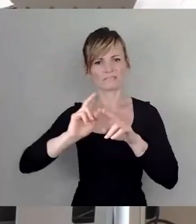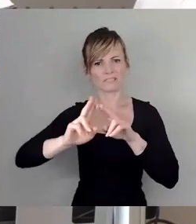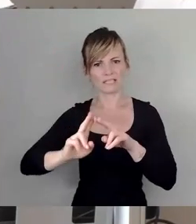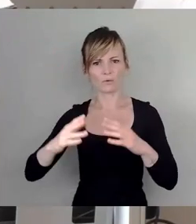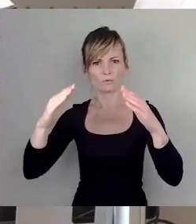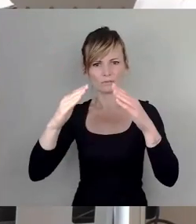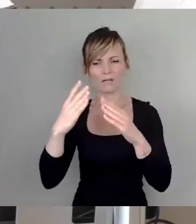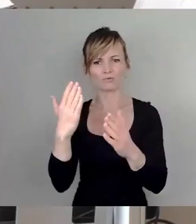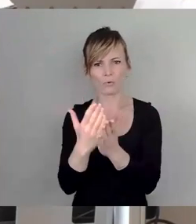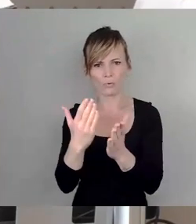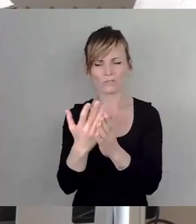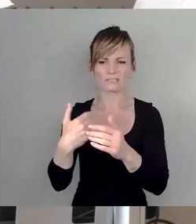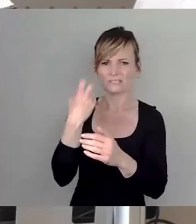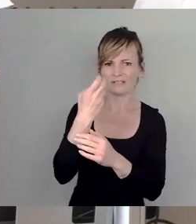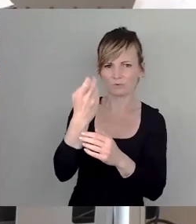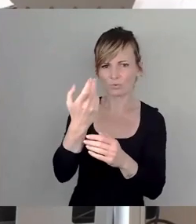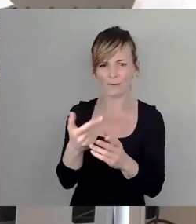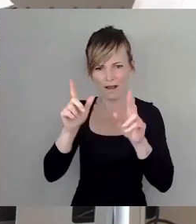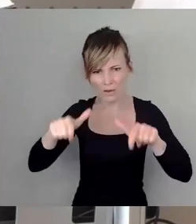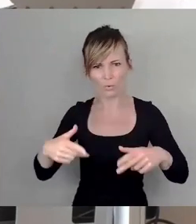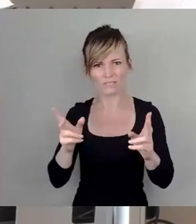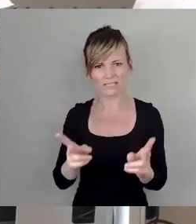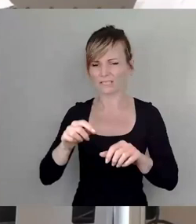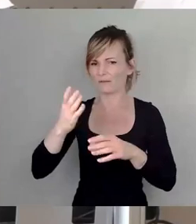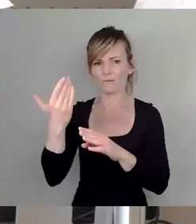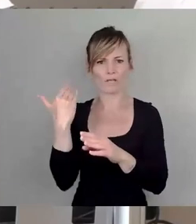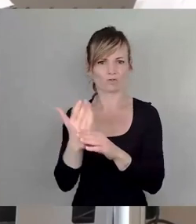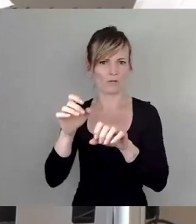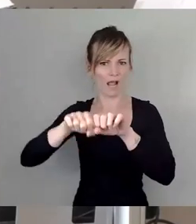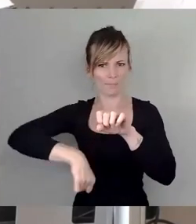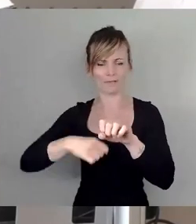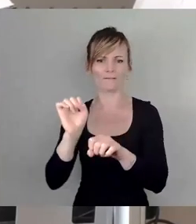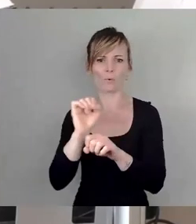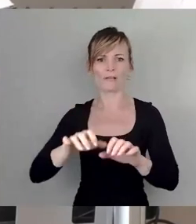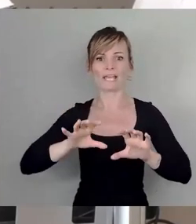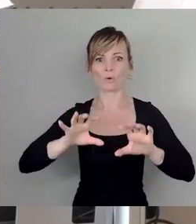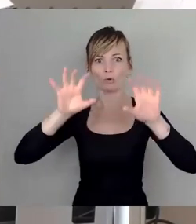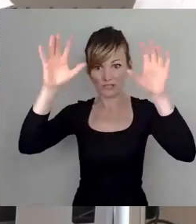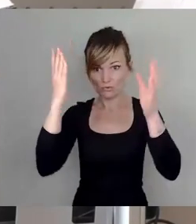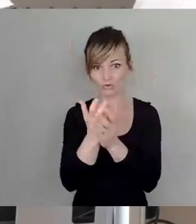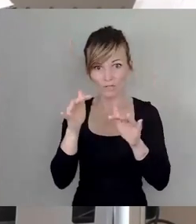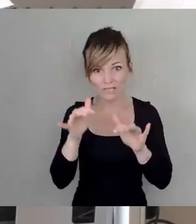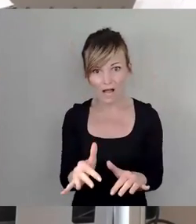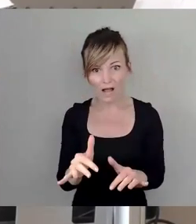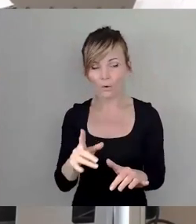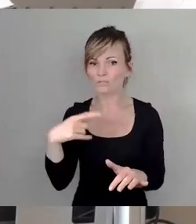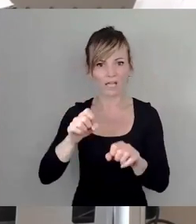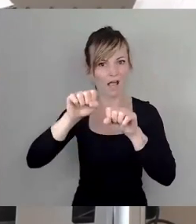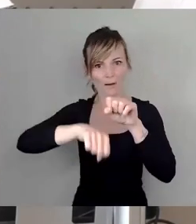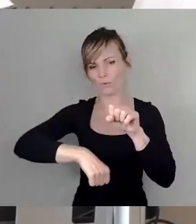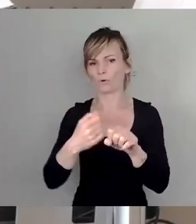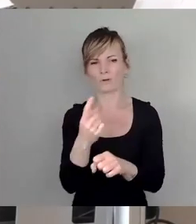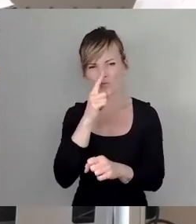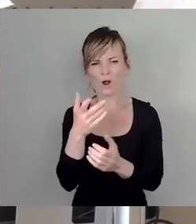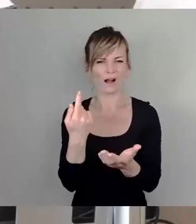abgebrochen wurde, bevor es wirklich losging. Das Gerüst stand schon. Außer Spesen nichts gewesen. Mittlerweile ist die